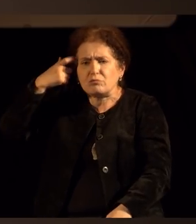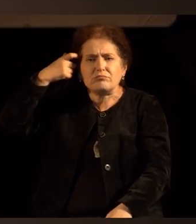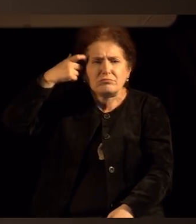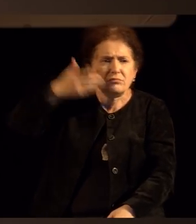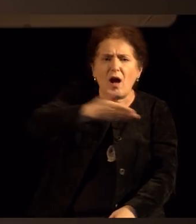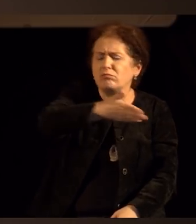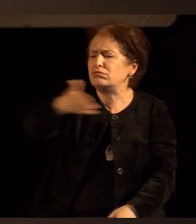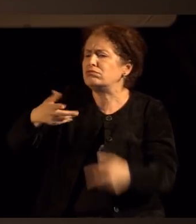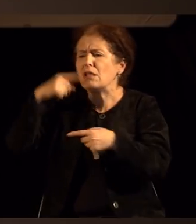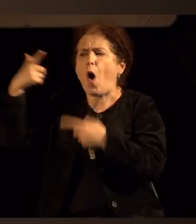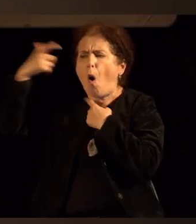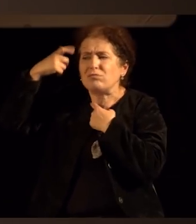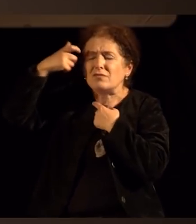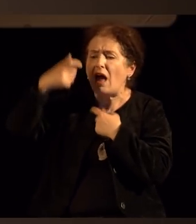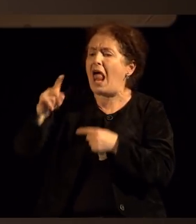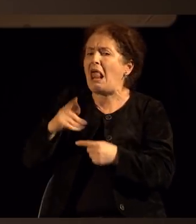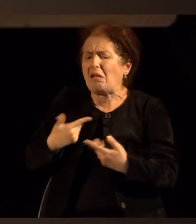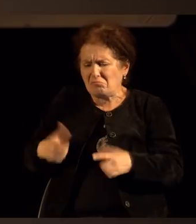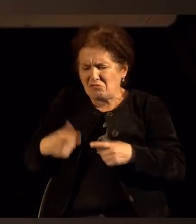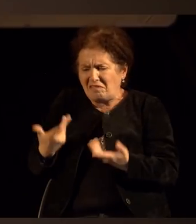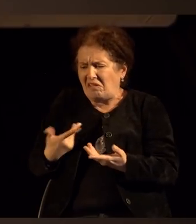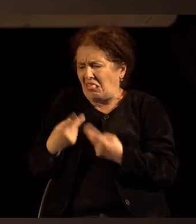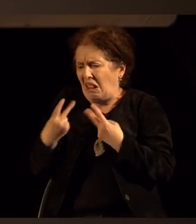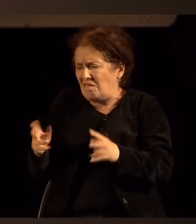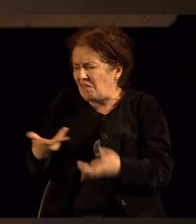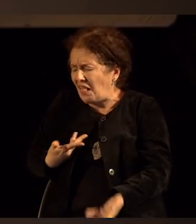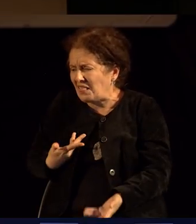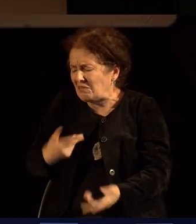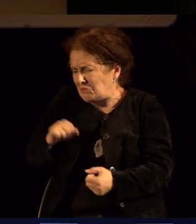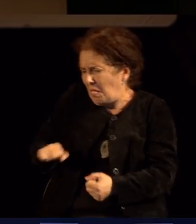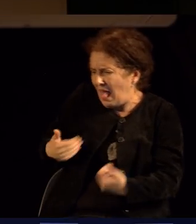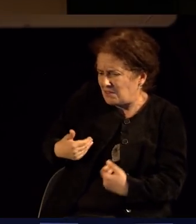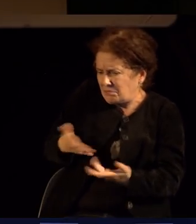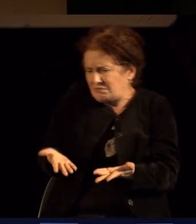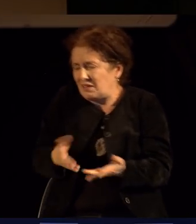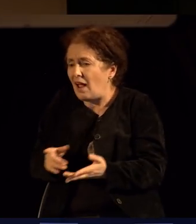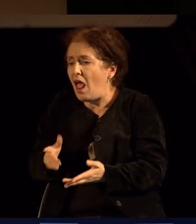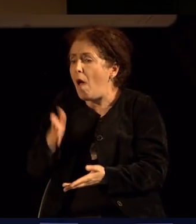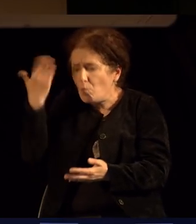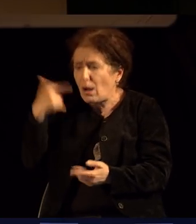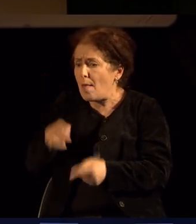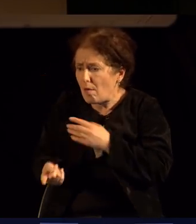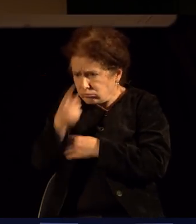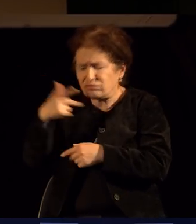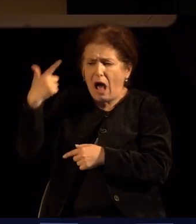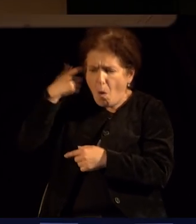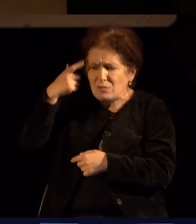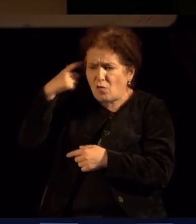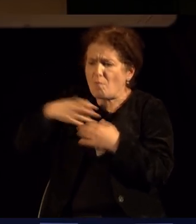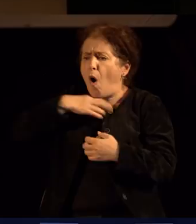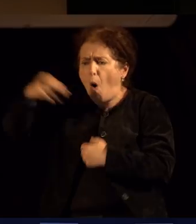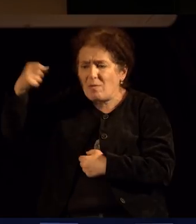нема вредност, затоа што цело време само се плашиме да не го изгубиме задоволството,